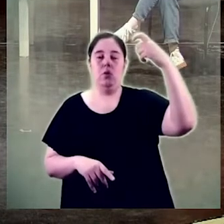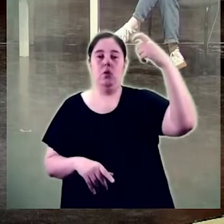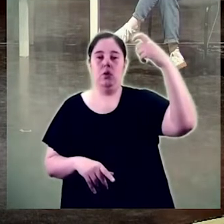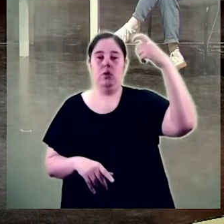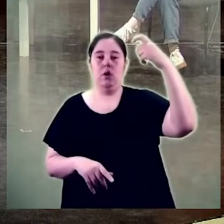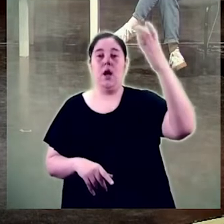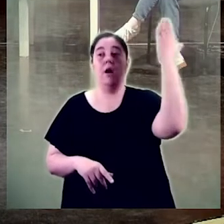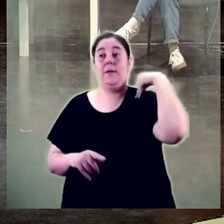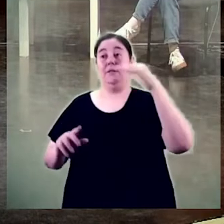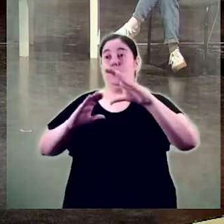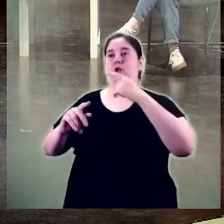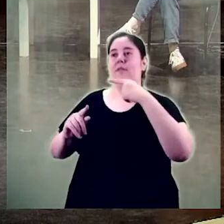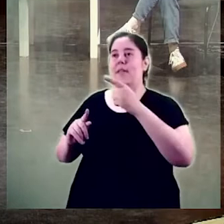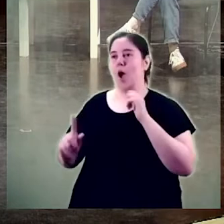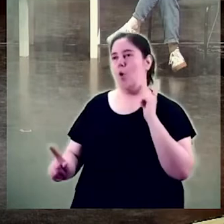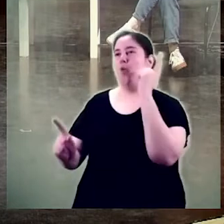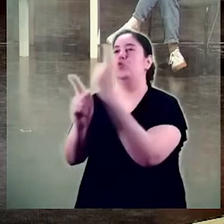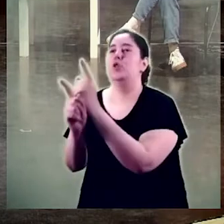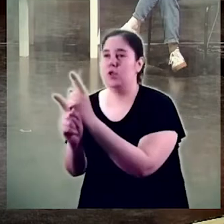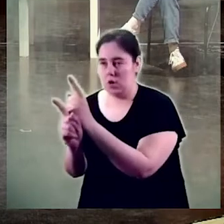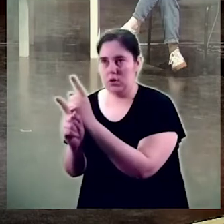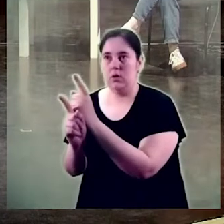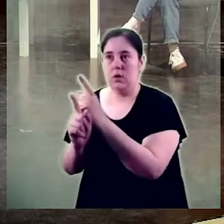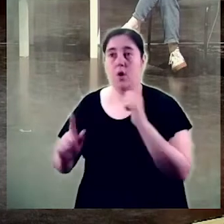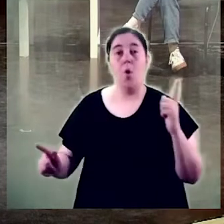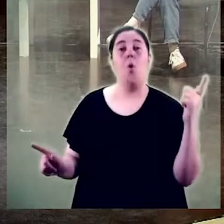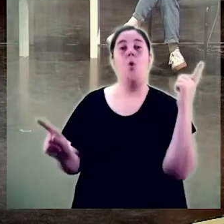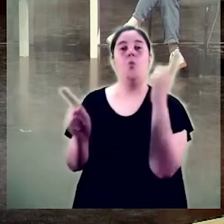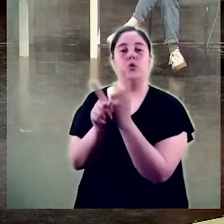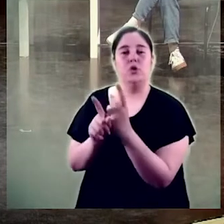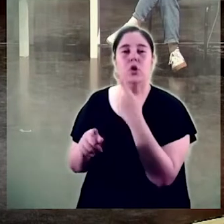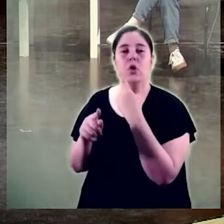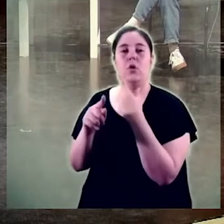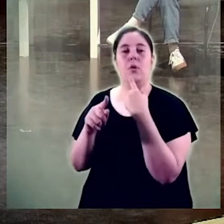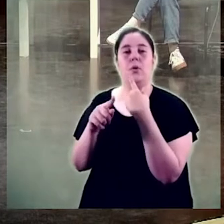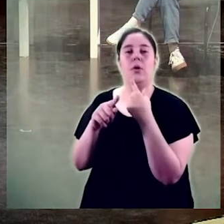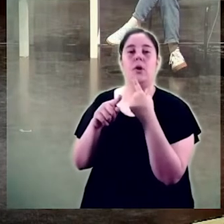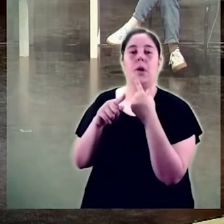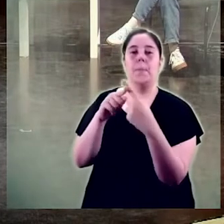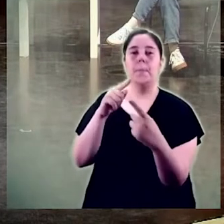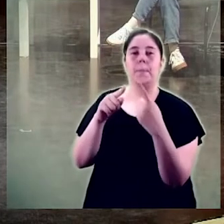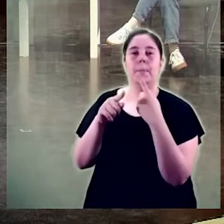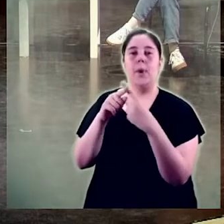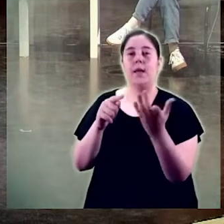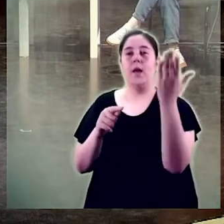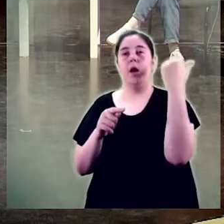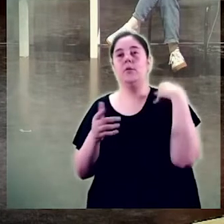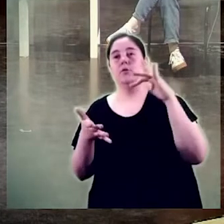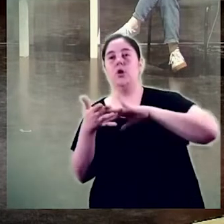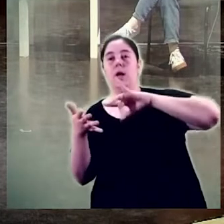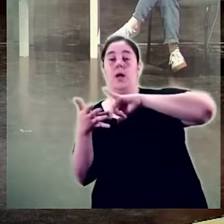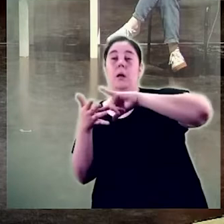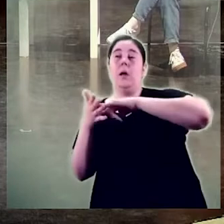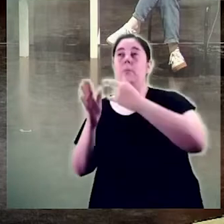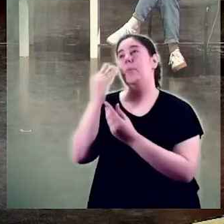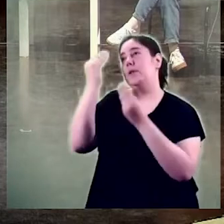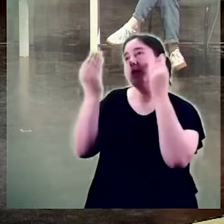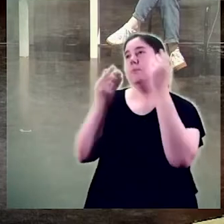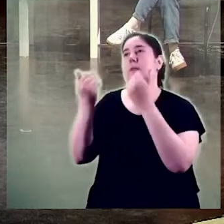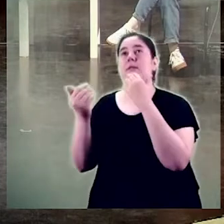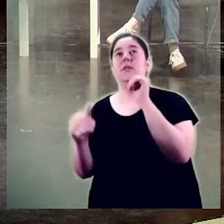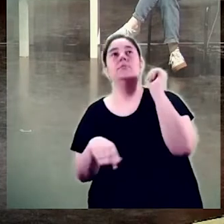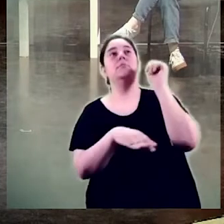'oposició que deia la coordinadora i la professora quan encara era únicament un plantejament